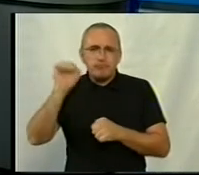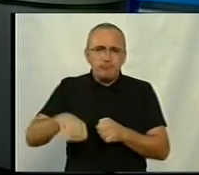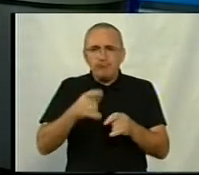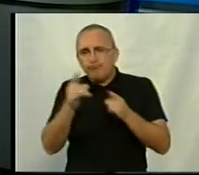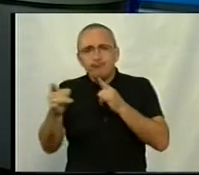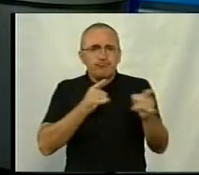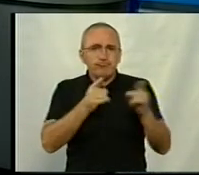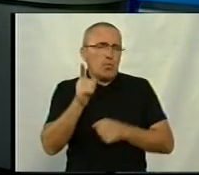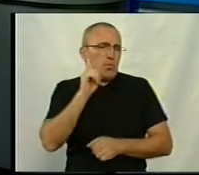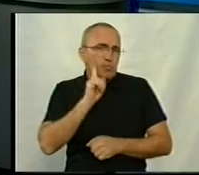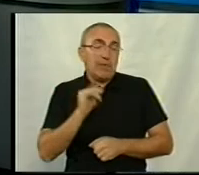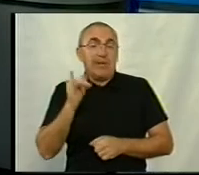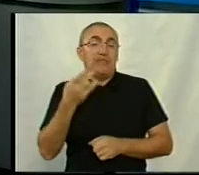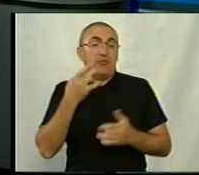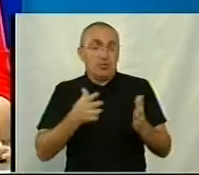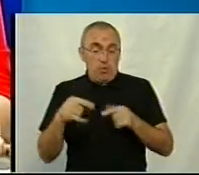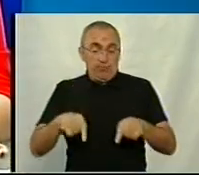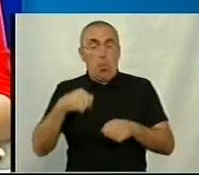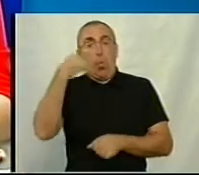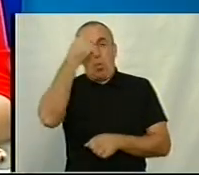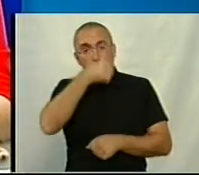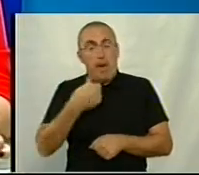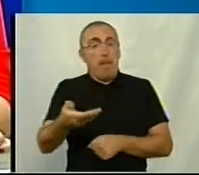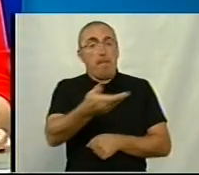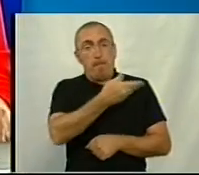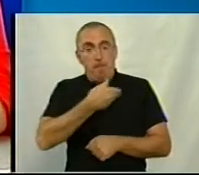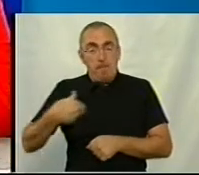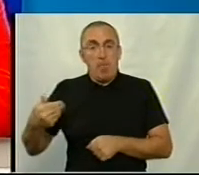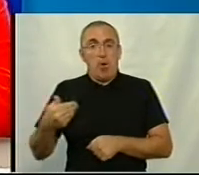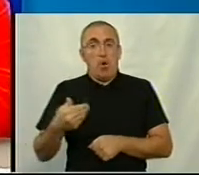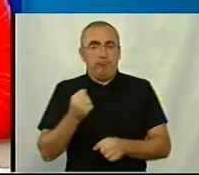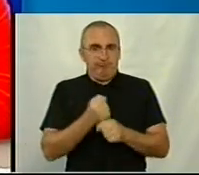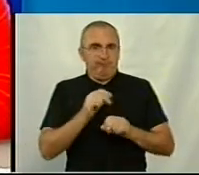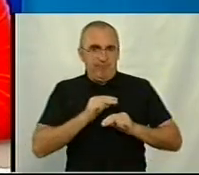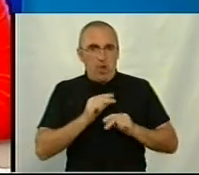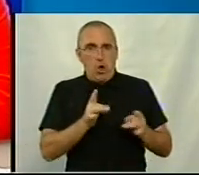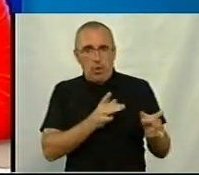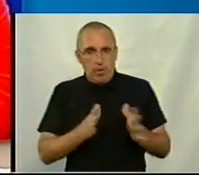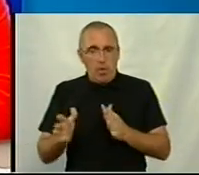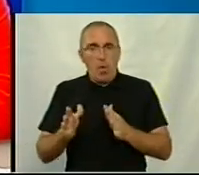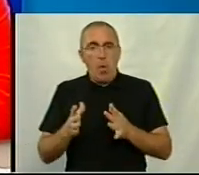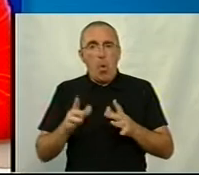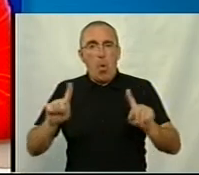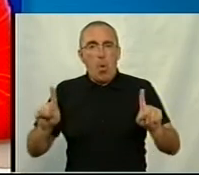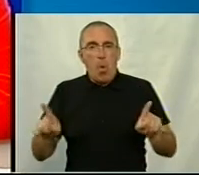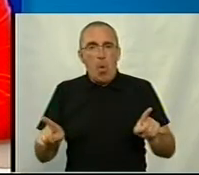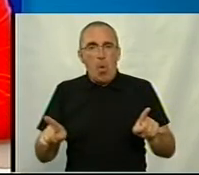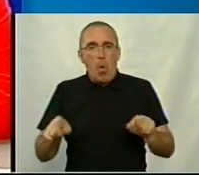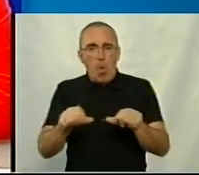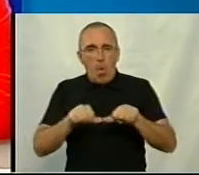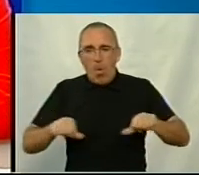припаркуватися. І, звичайно, цього року ми в штатному режимі, оргкомітет виставки,